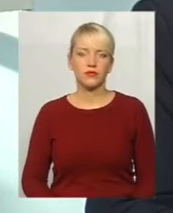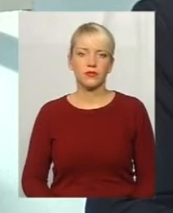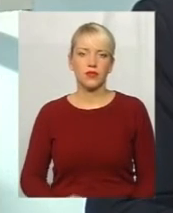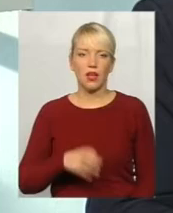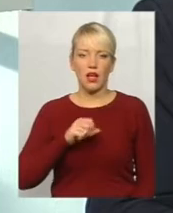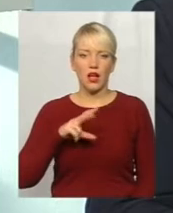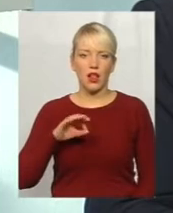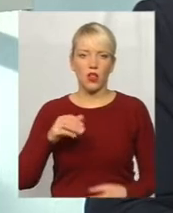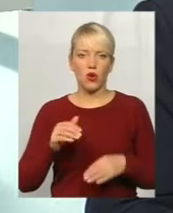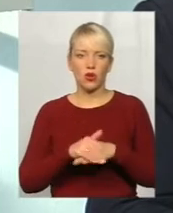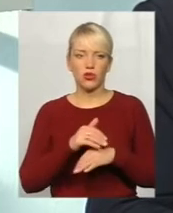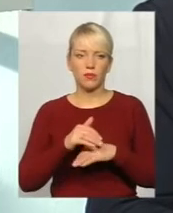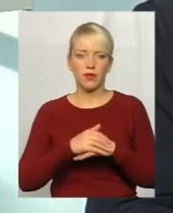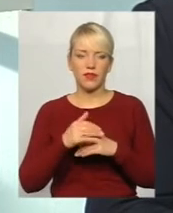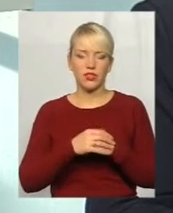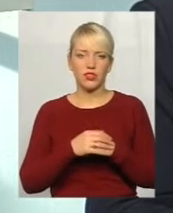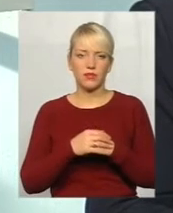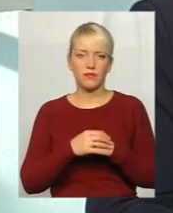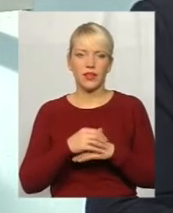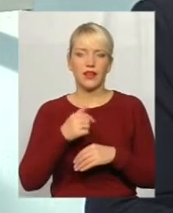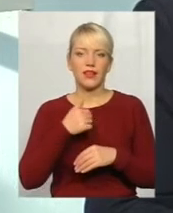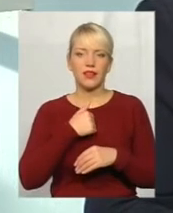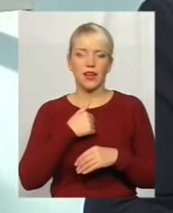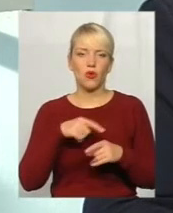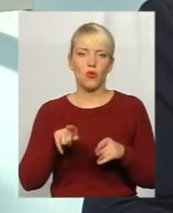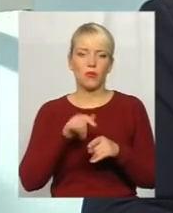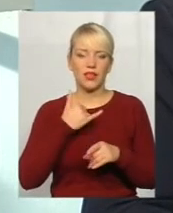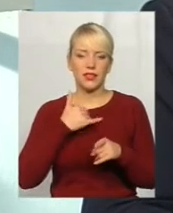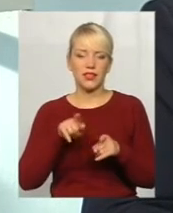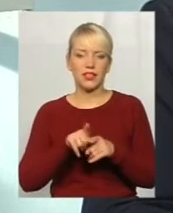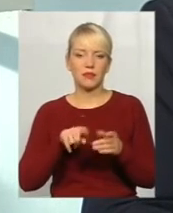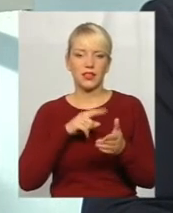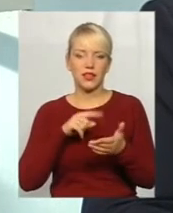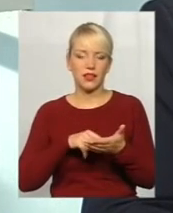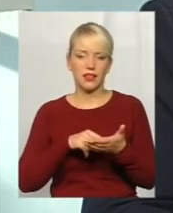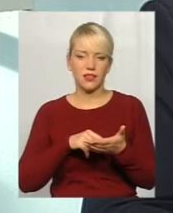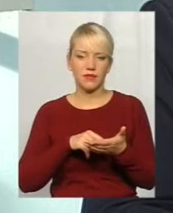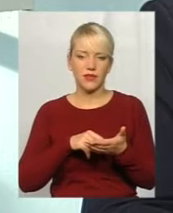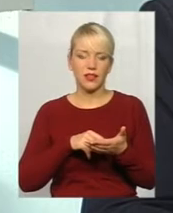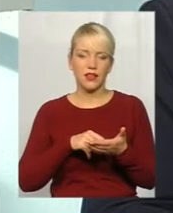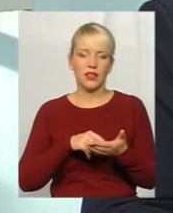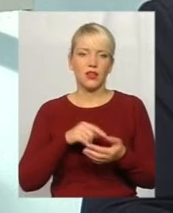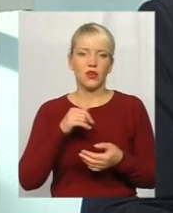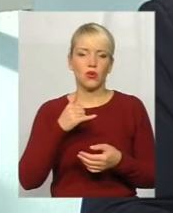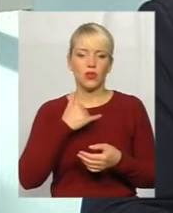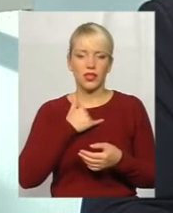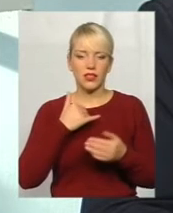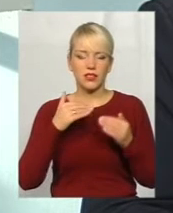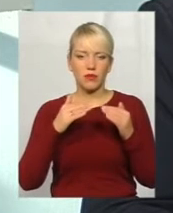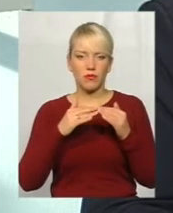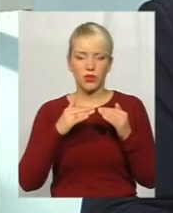Доброго вечора. Доброго вечора. Я маю таке питання. У нас будинок у вісім